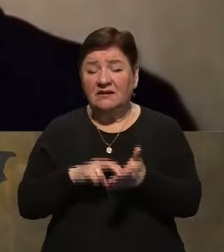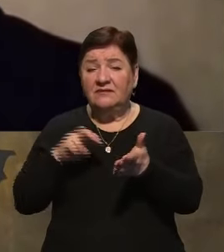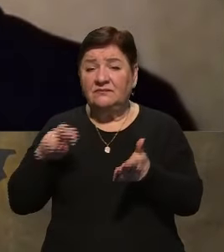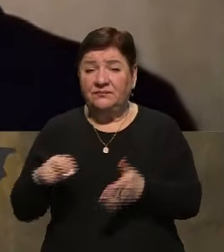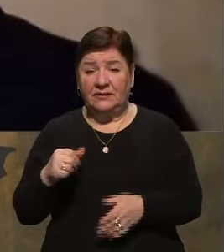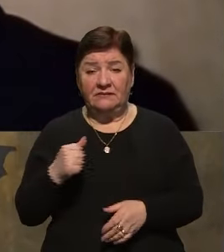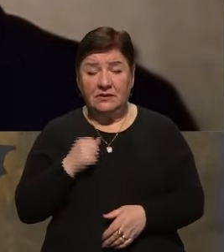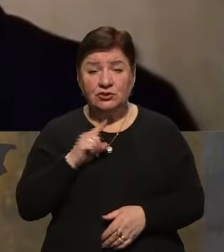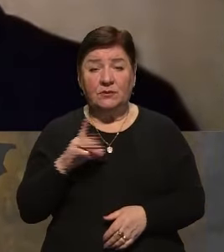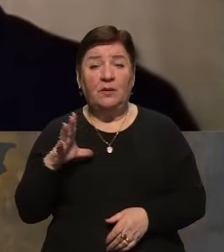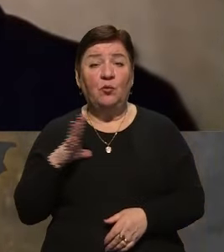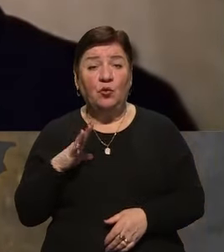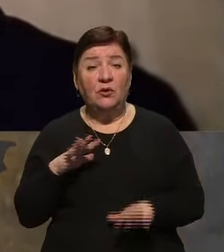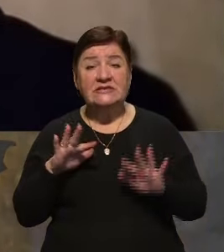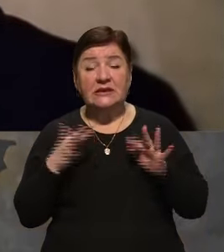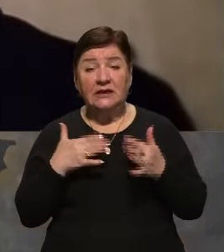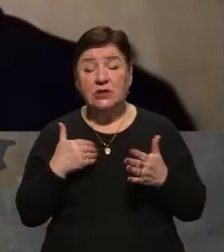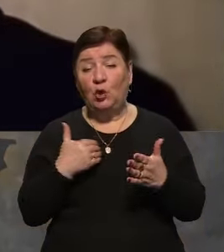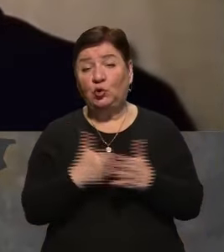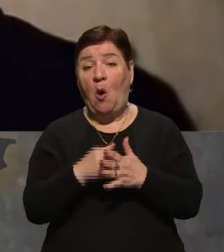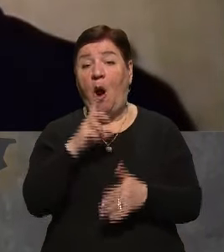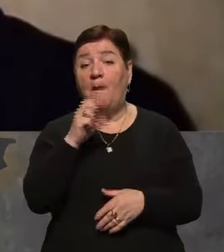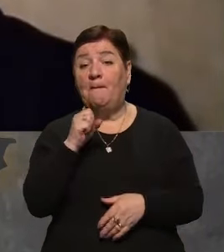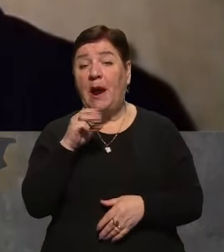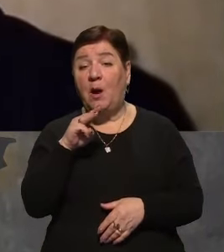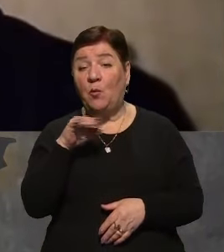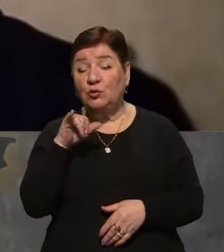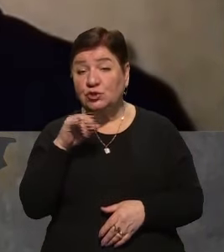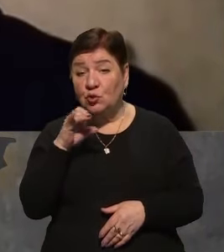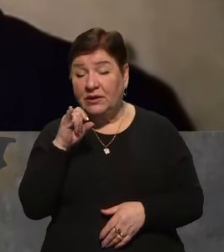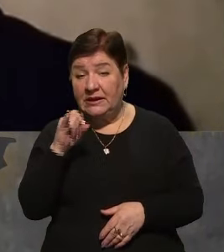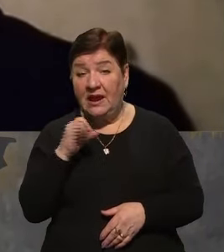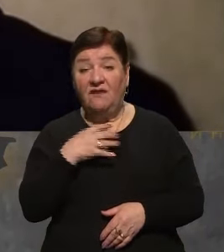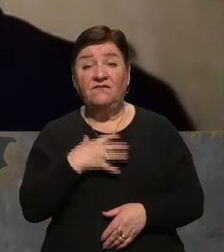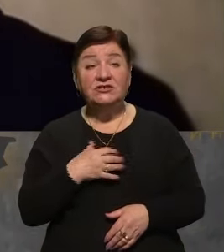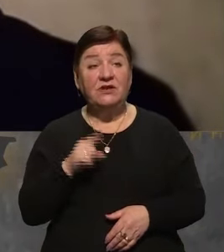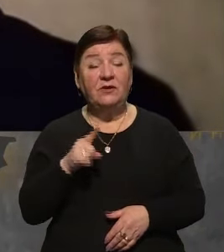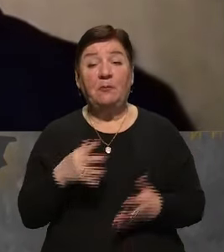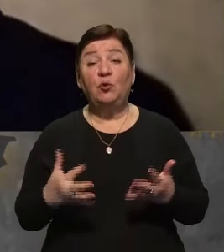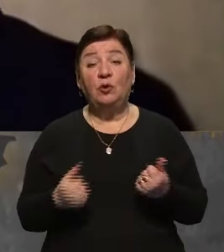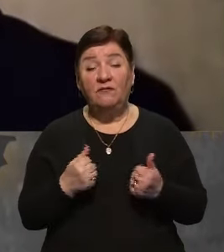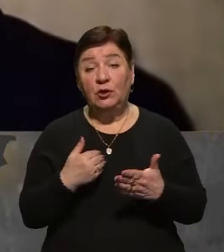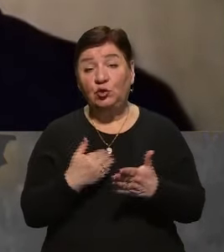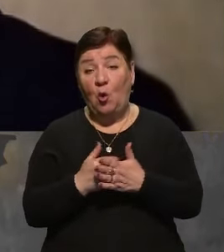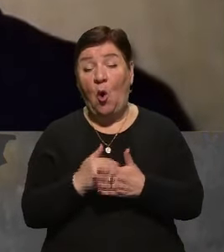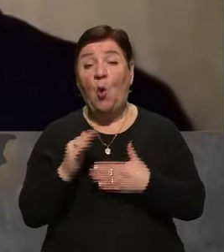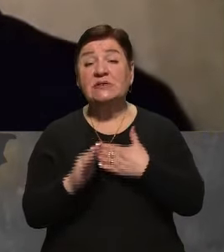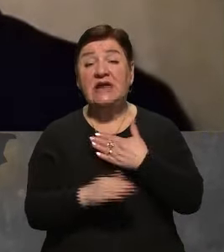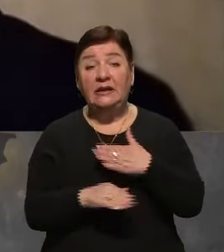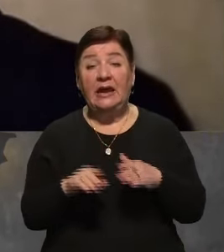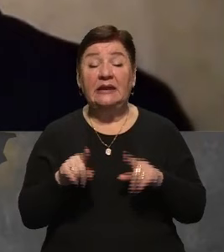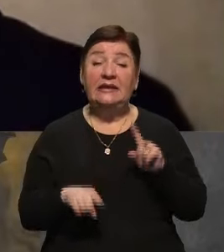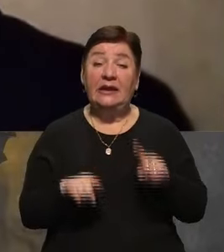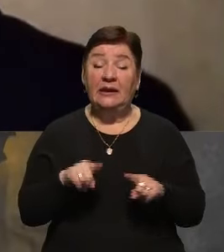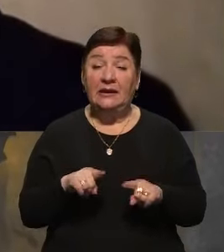війська, щоб не була ситуація подібна до Бахмутської. Тому, уточнюю, чи важливо нам утримувати до останнього деякі позиції, чи буде